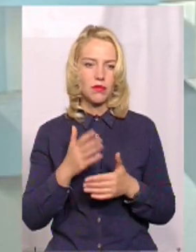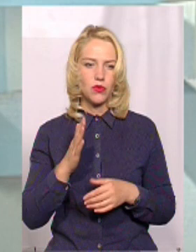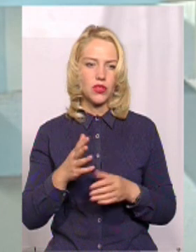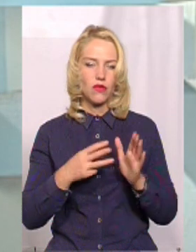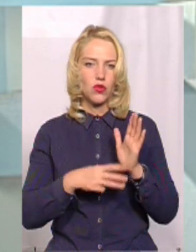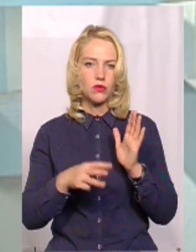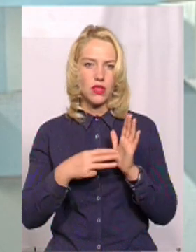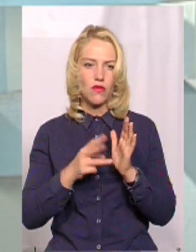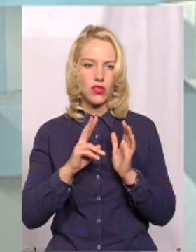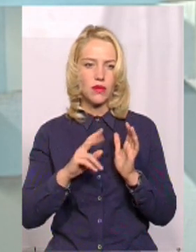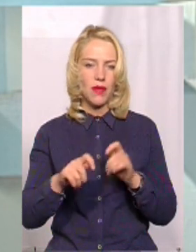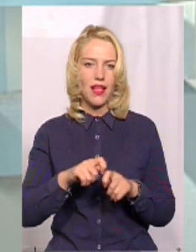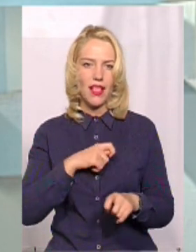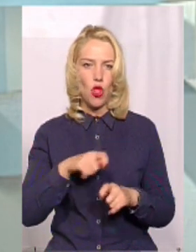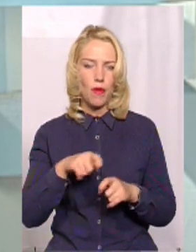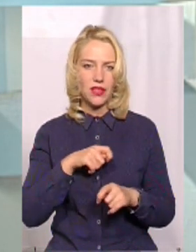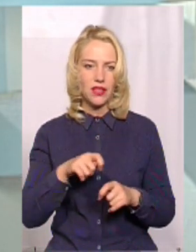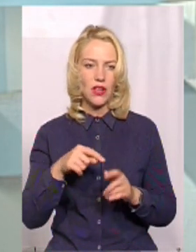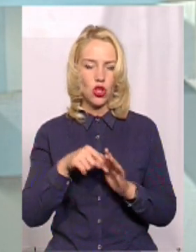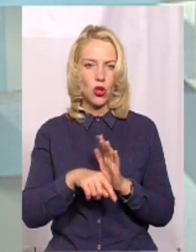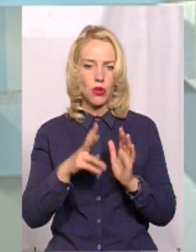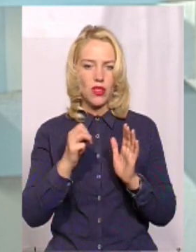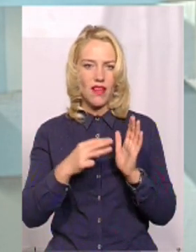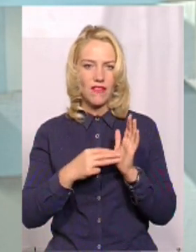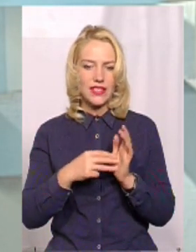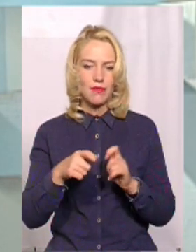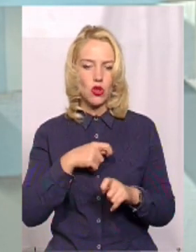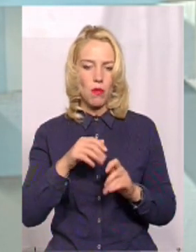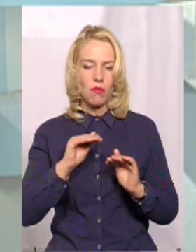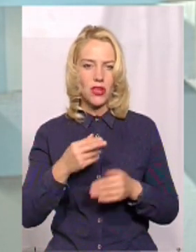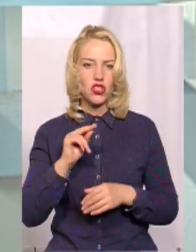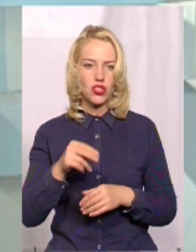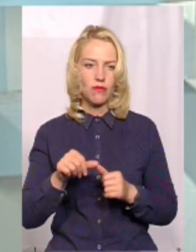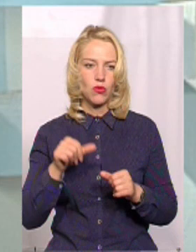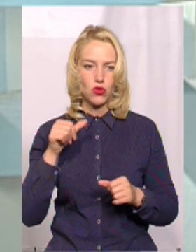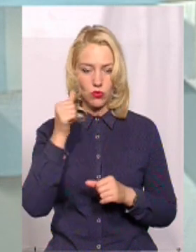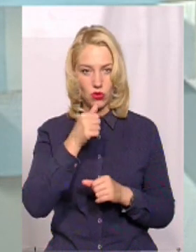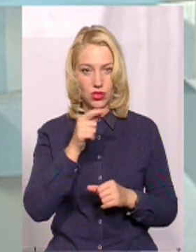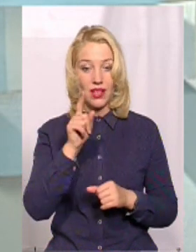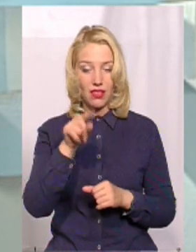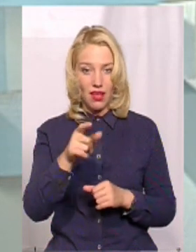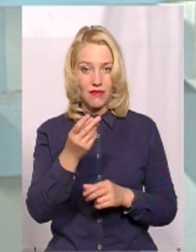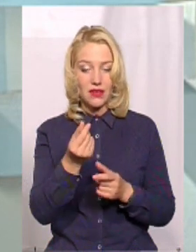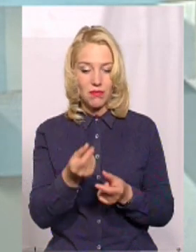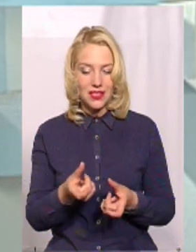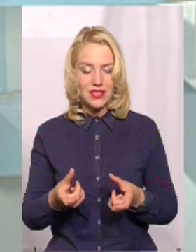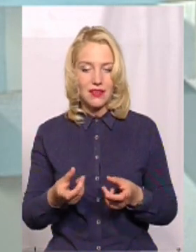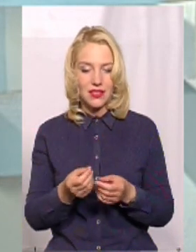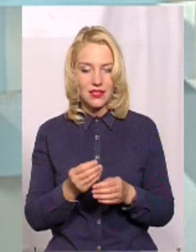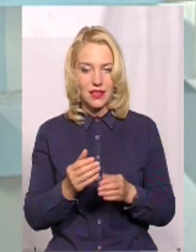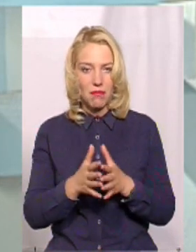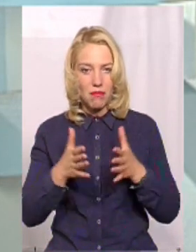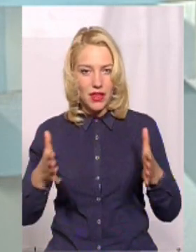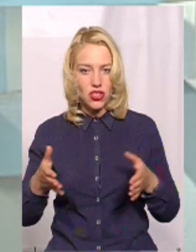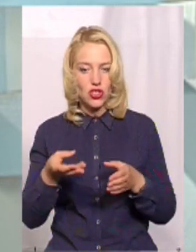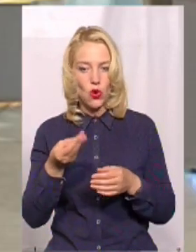буде десь 88 кілометрів. Тобто на 8 кілометрів менше, ніж в прошлому році. Даже при збільшенні виділених коштів.